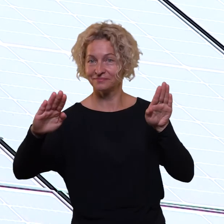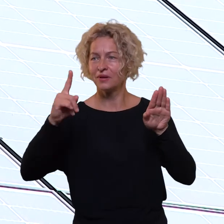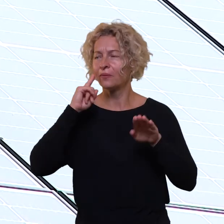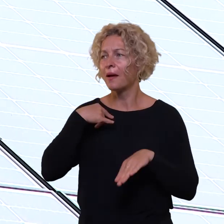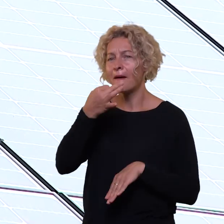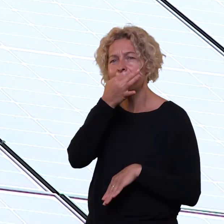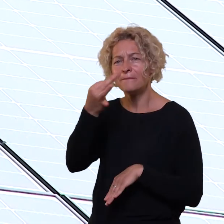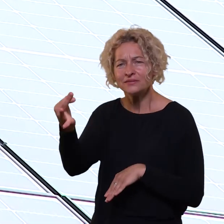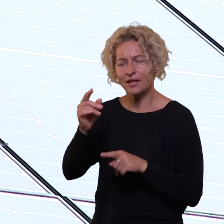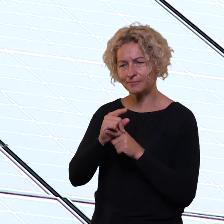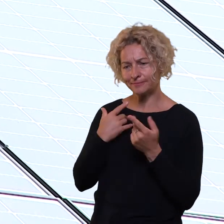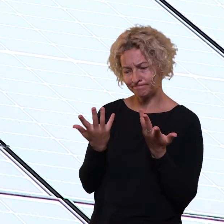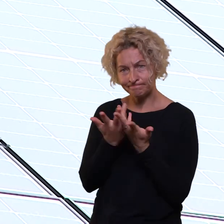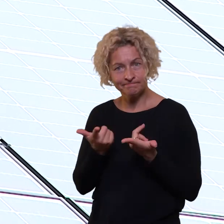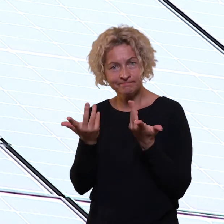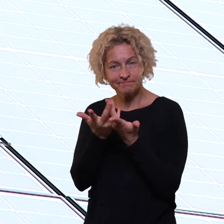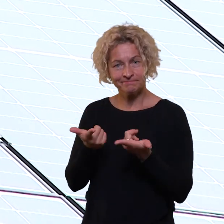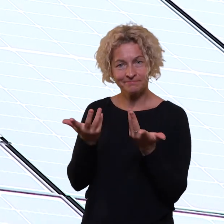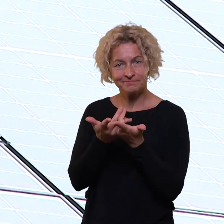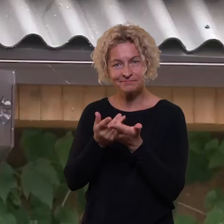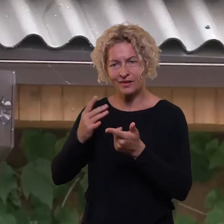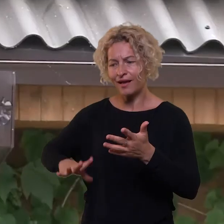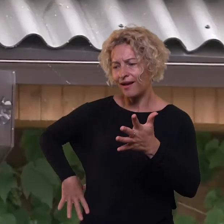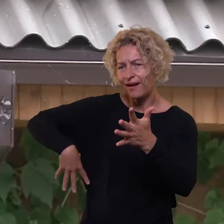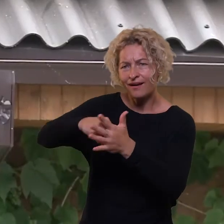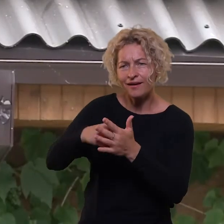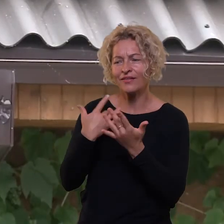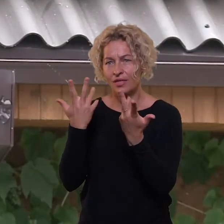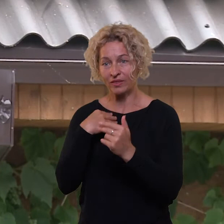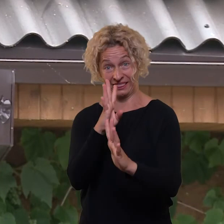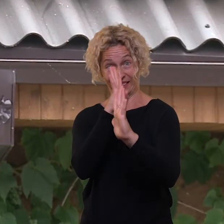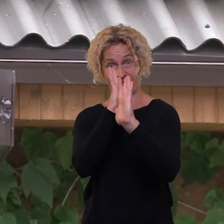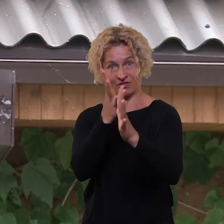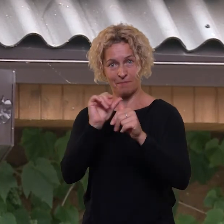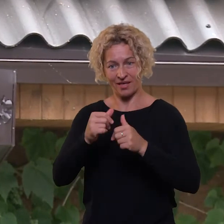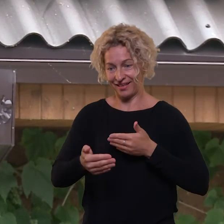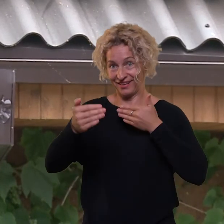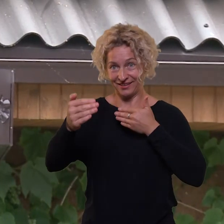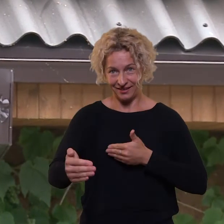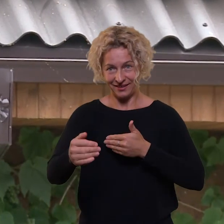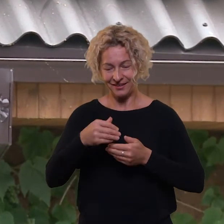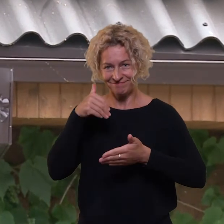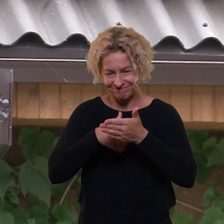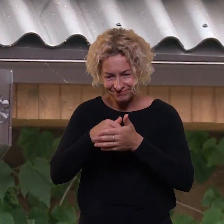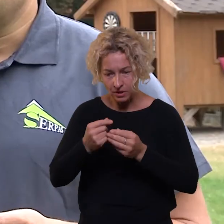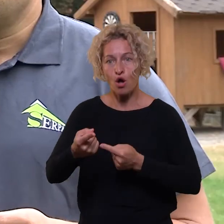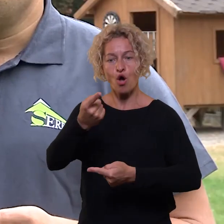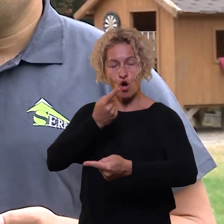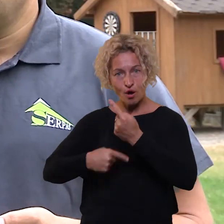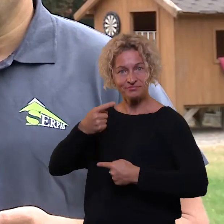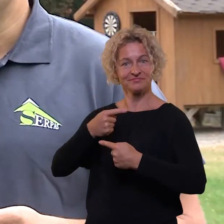sako, kad pagal juos skaičiavimus kompensacijos turėjo atsipirkti per 9 metus. Tačiau dabar regis atsipirks dar greičiau.